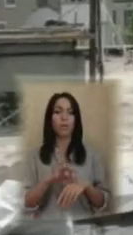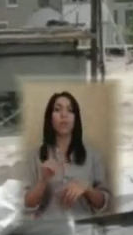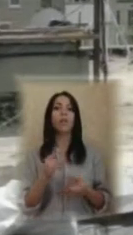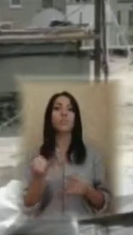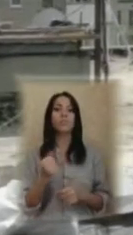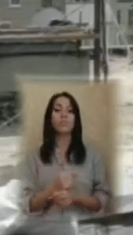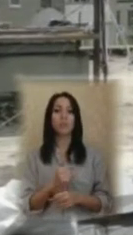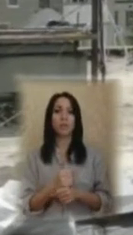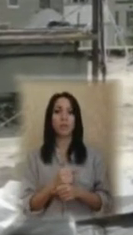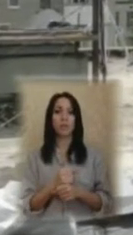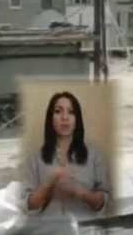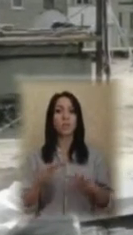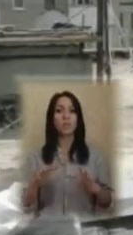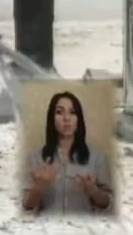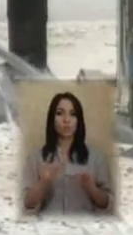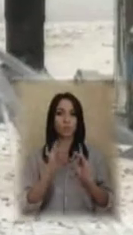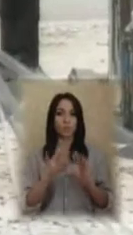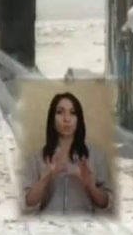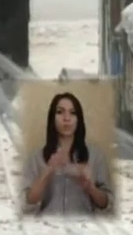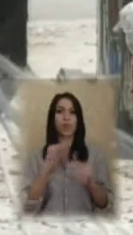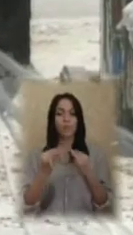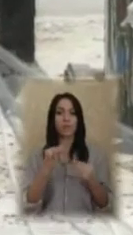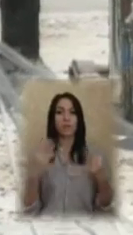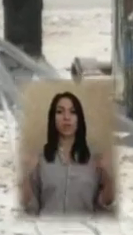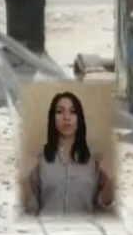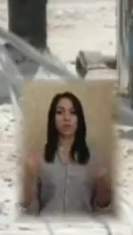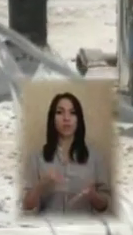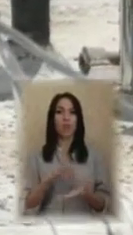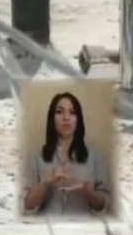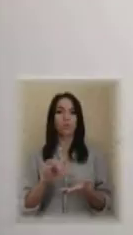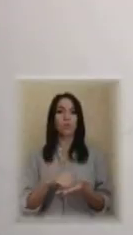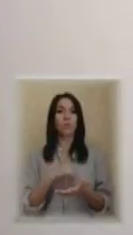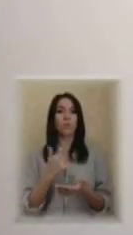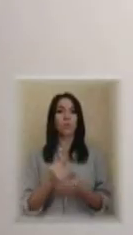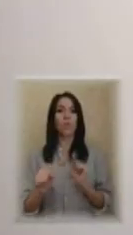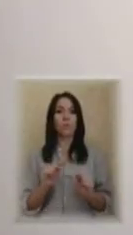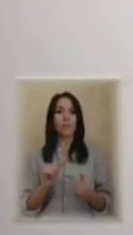Ситуацію коментує начальник міського управління житлового господарства Дмитро Шалагін.